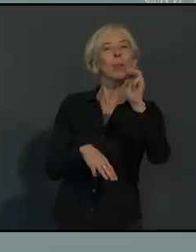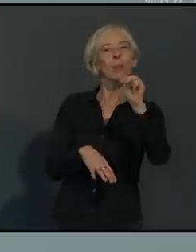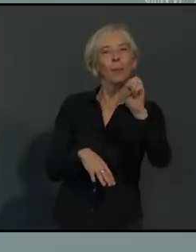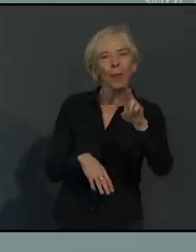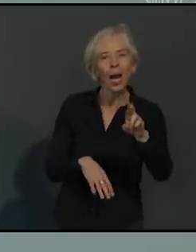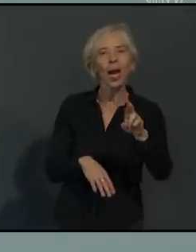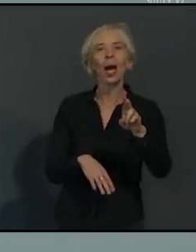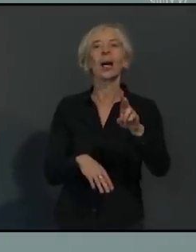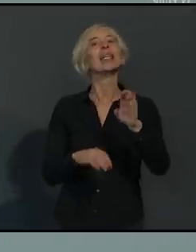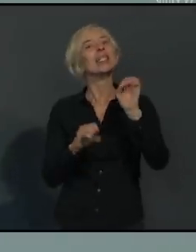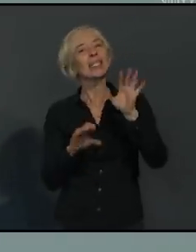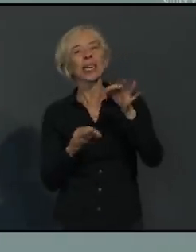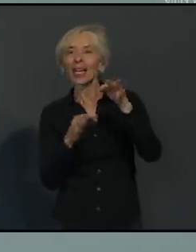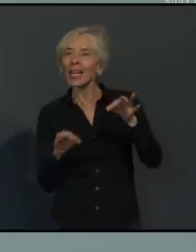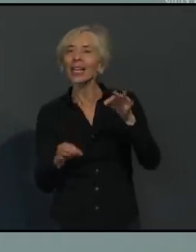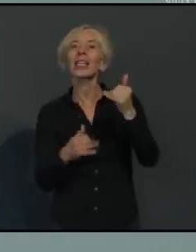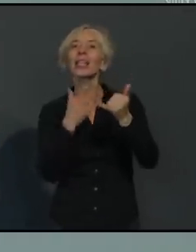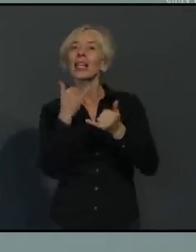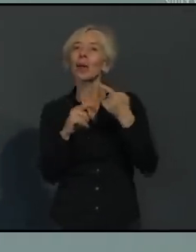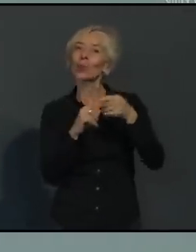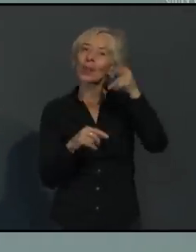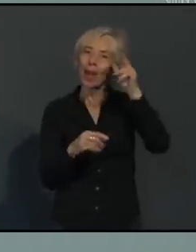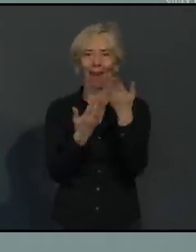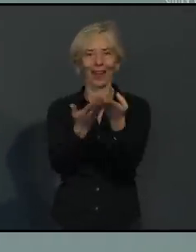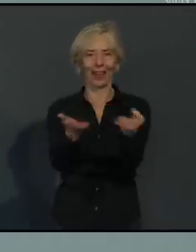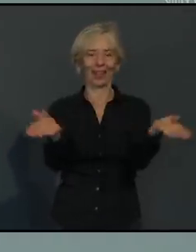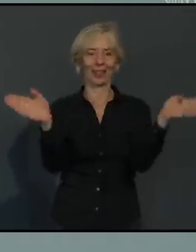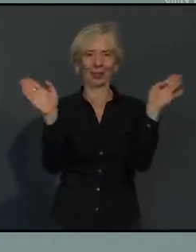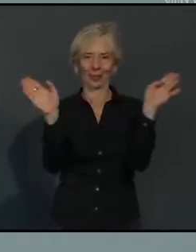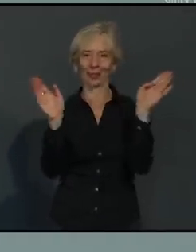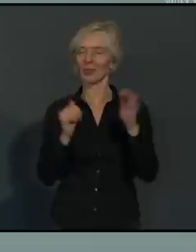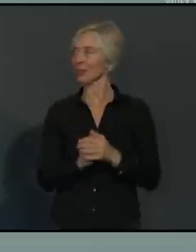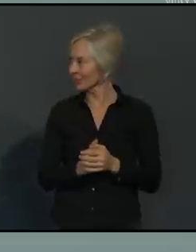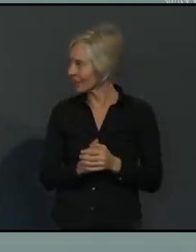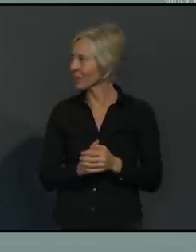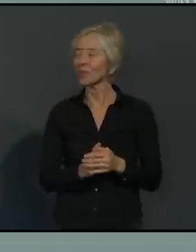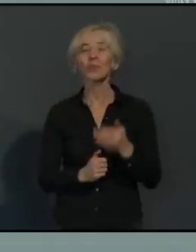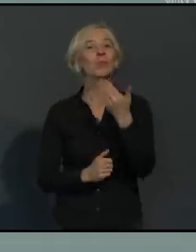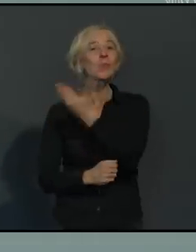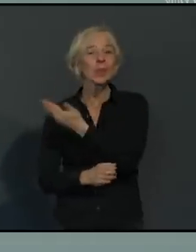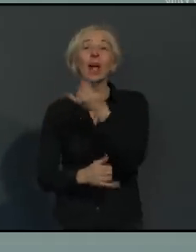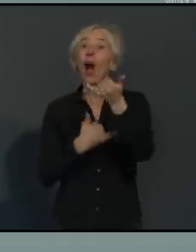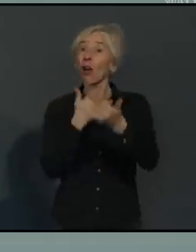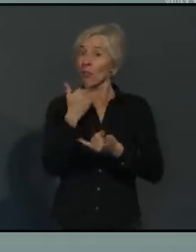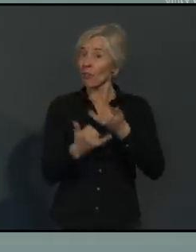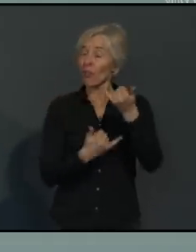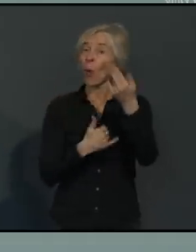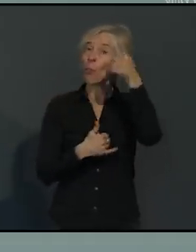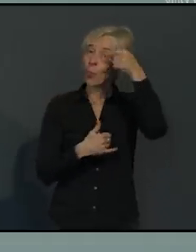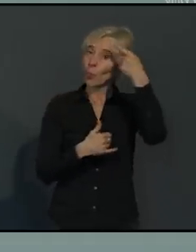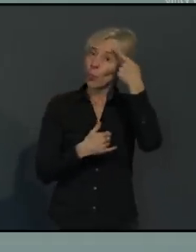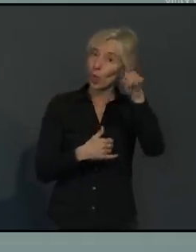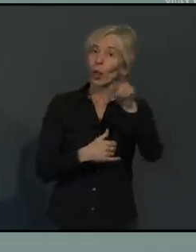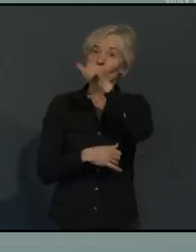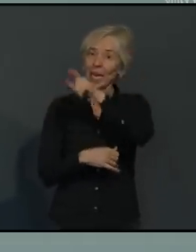Ausführungen von der Frau Oberbürgermeisterin und von Herrn Wiedmer nur anschließen und dies aus polizeilicher Sicht nur unterstreichen. Als Polizei